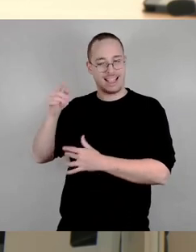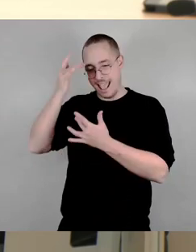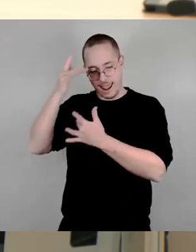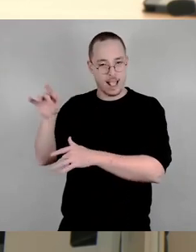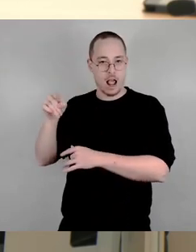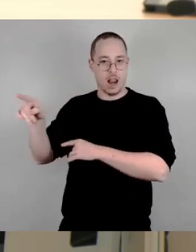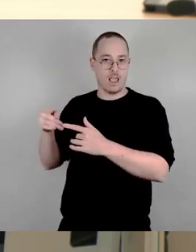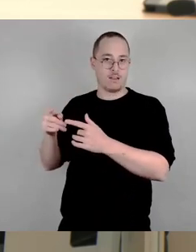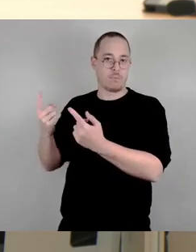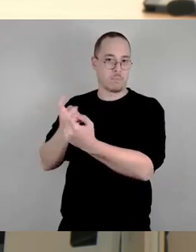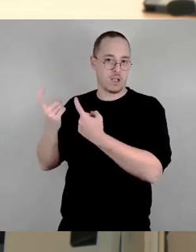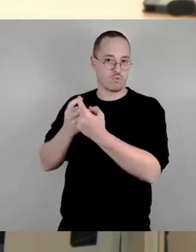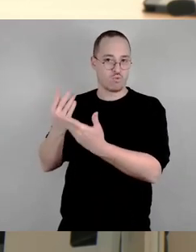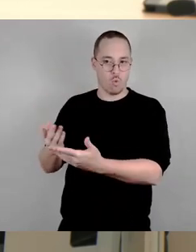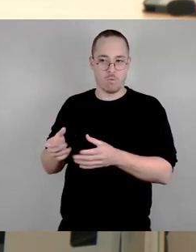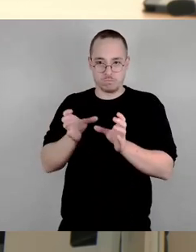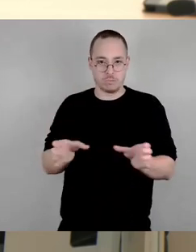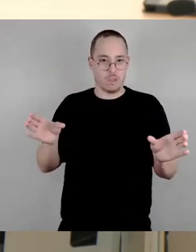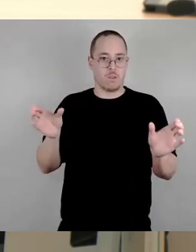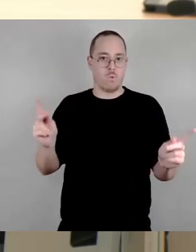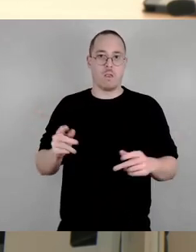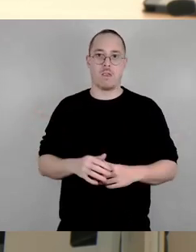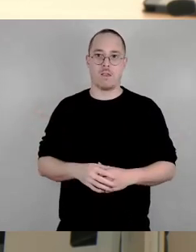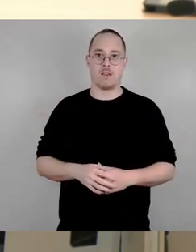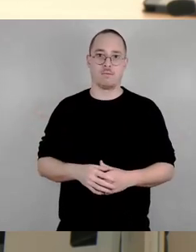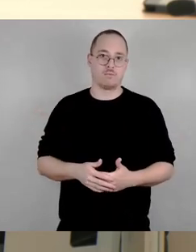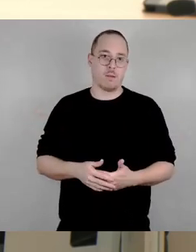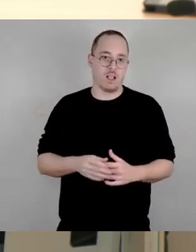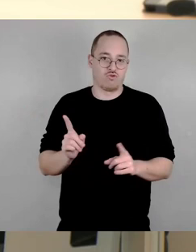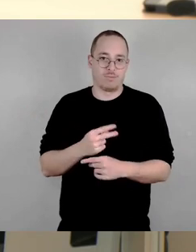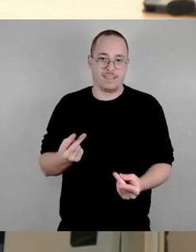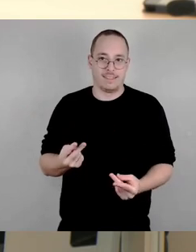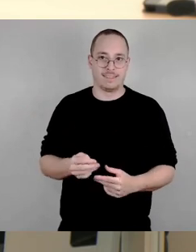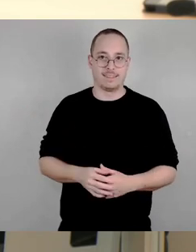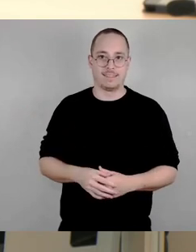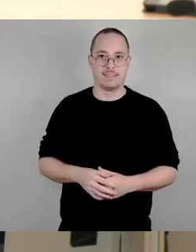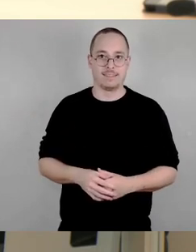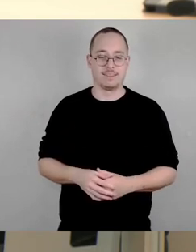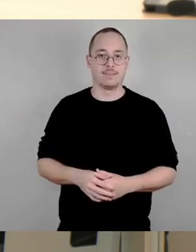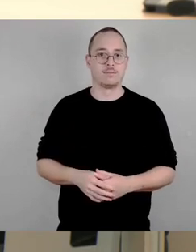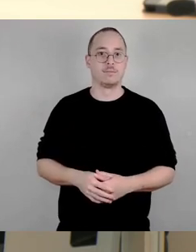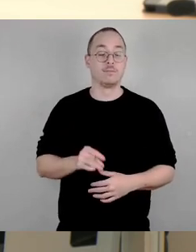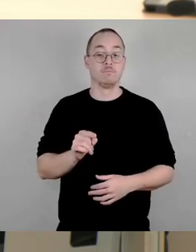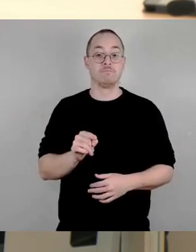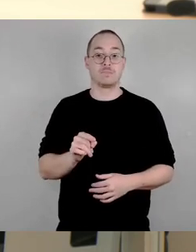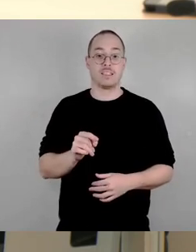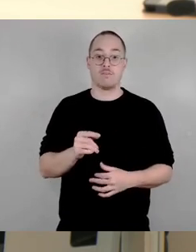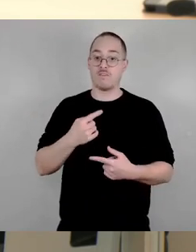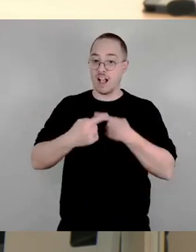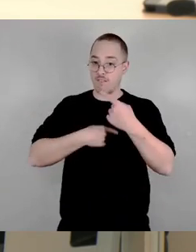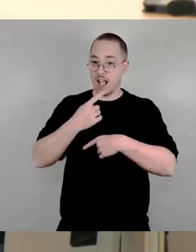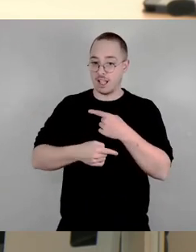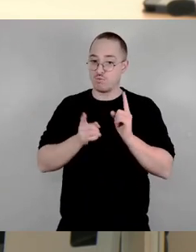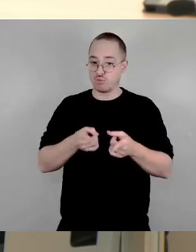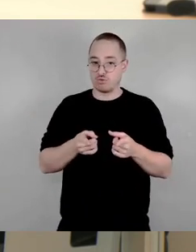für jeden Einzelfall nach einem rechtsstaatlichen Verfahren, auf das wir kommunal keinen Einfluss nehmen können. Kern des Antrags der